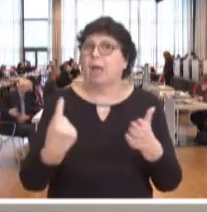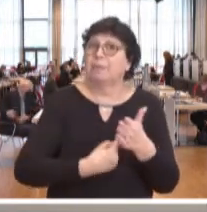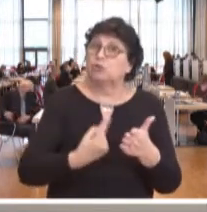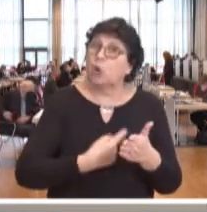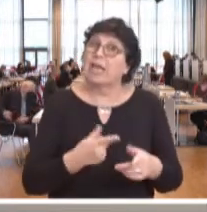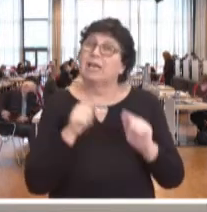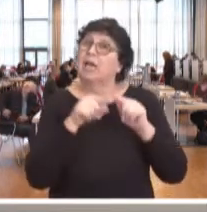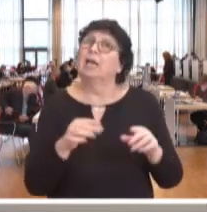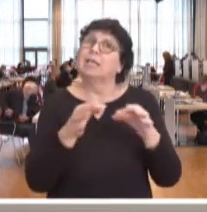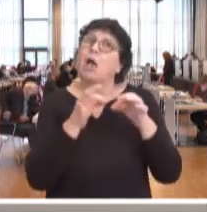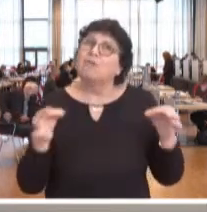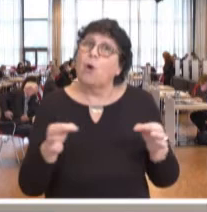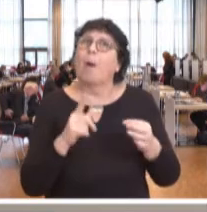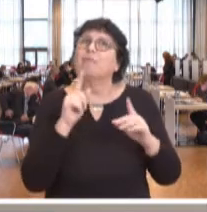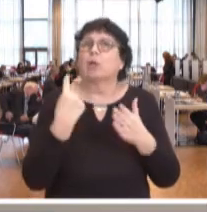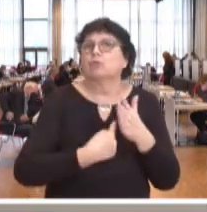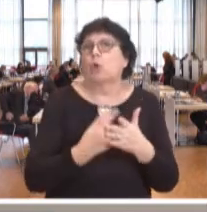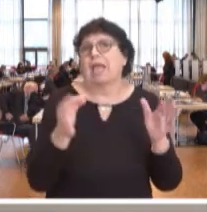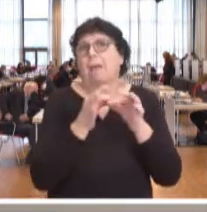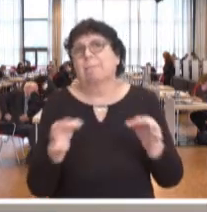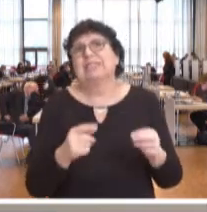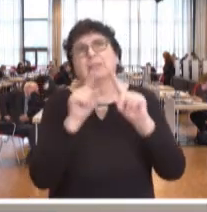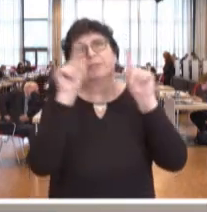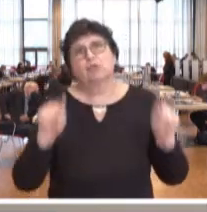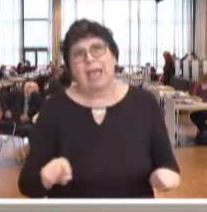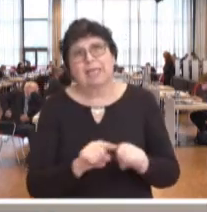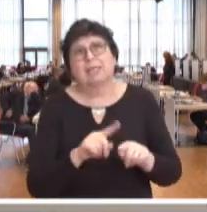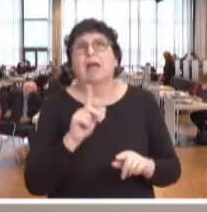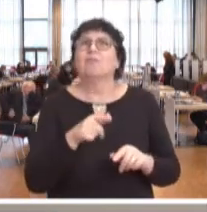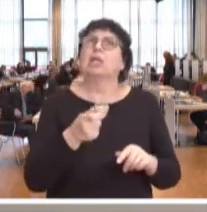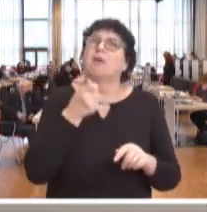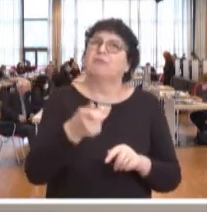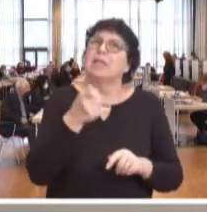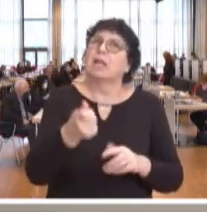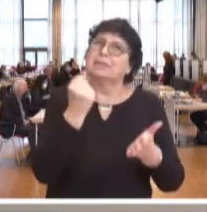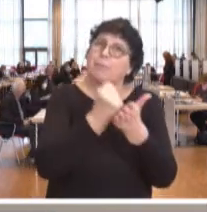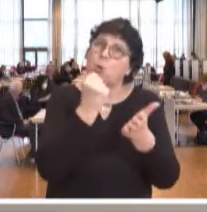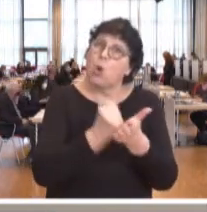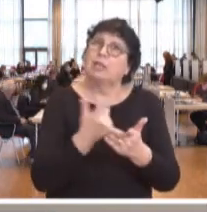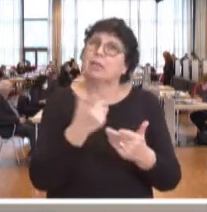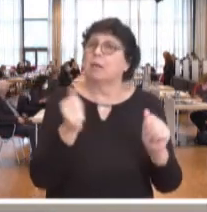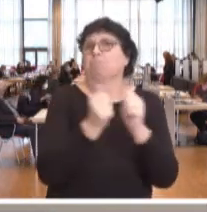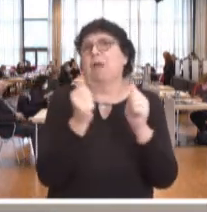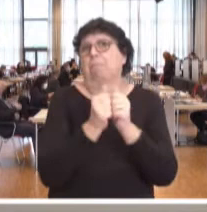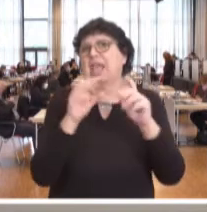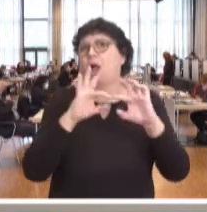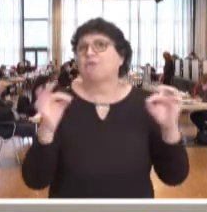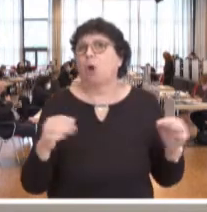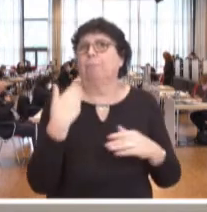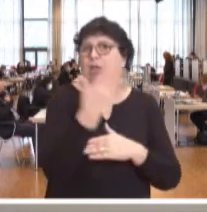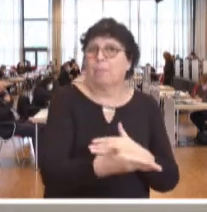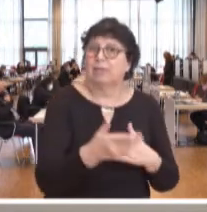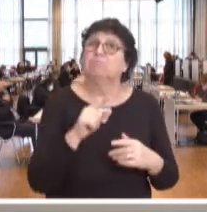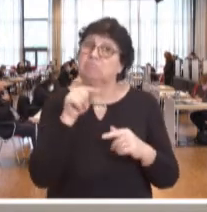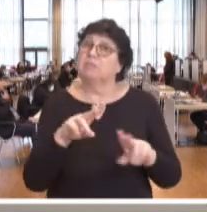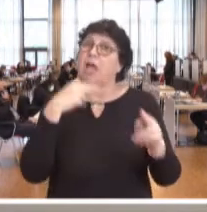die sie in Form von Steuermessbescheiden von den Landesfinanzbehörden in Papierform zur Verfügung gestellt bekommen. Mit der vorliegenden